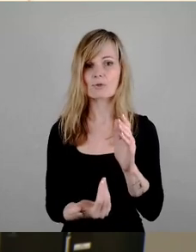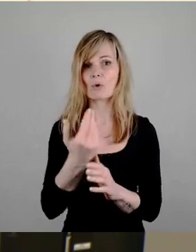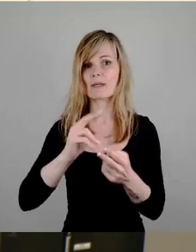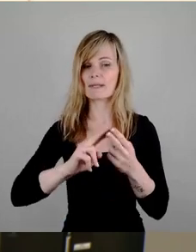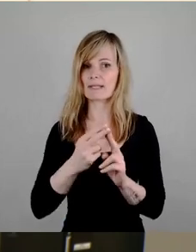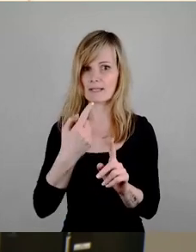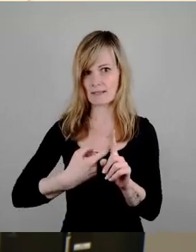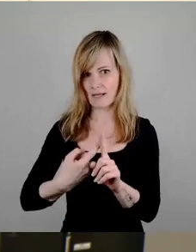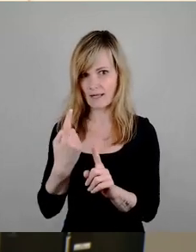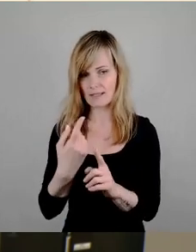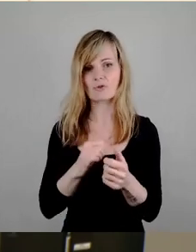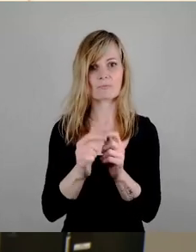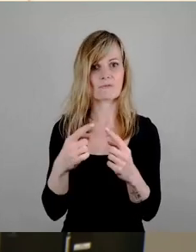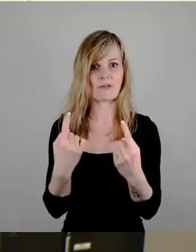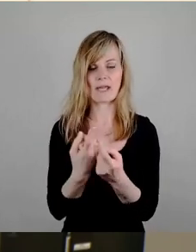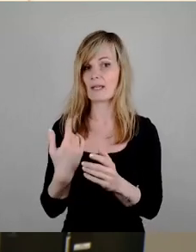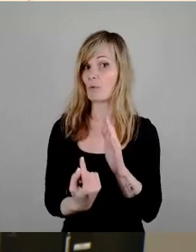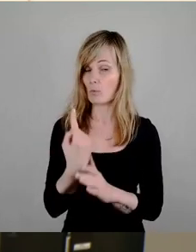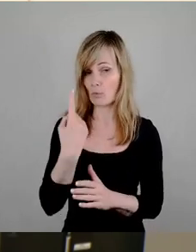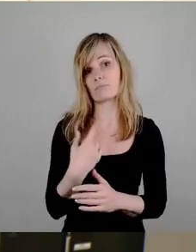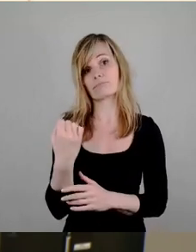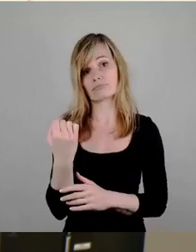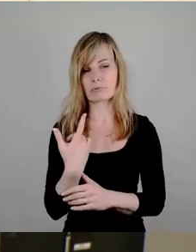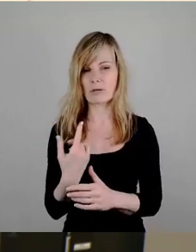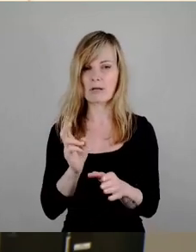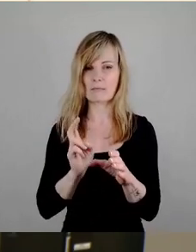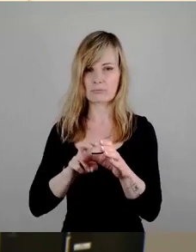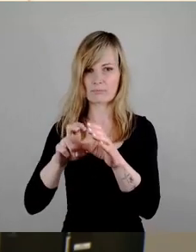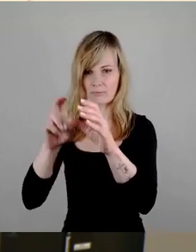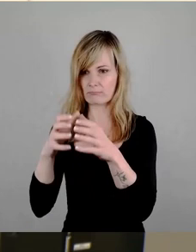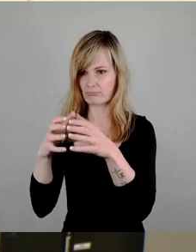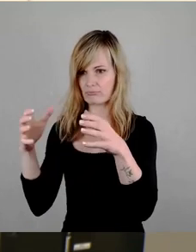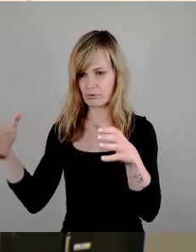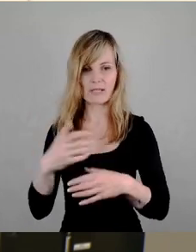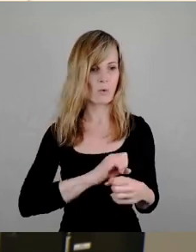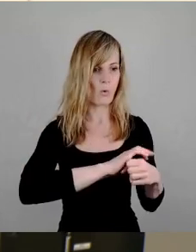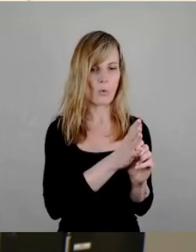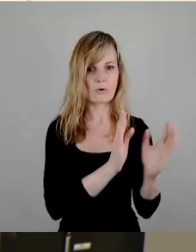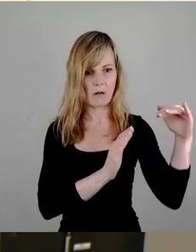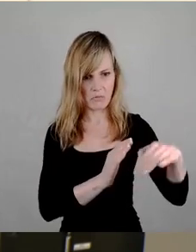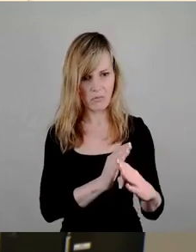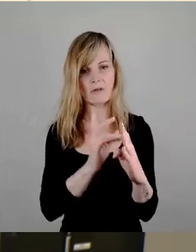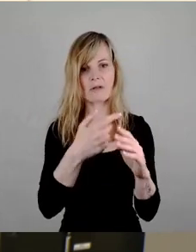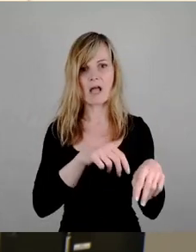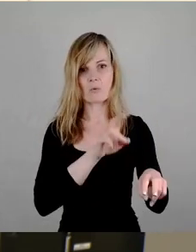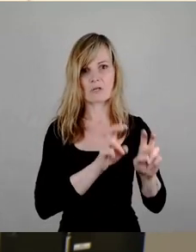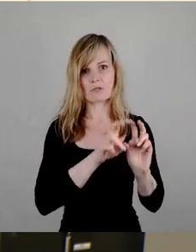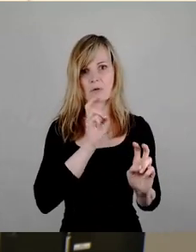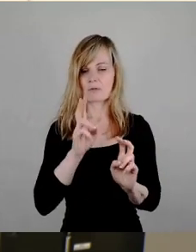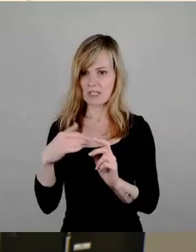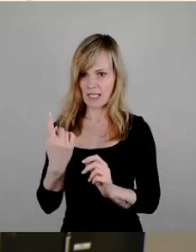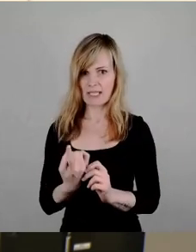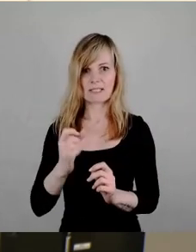Sportvereinen Sehr beeindruckend die Anstiege nach Corona Jetzt nach der kurzen Delle in den Corona-Jahren